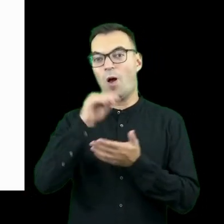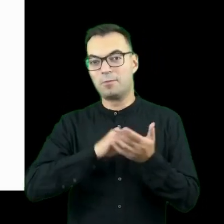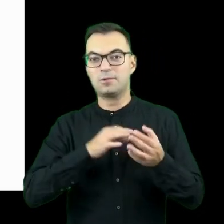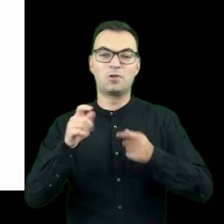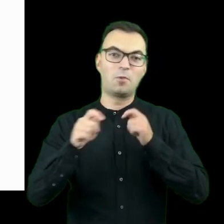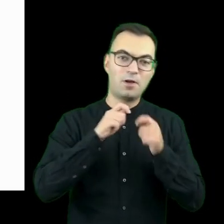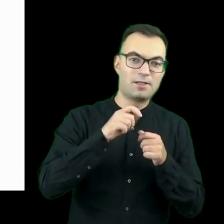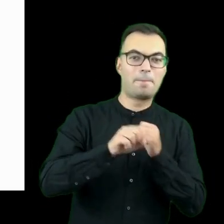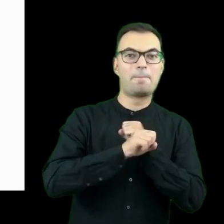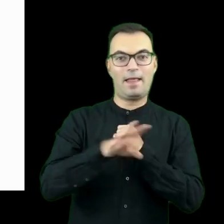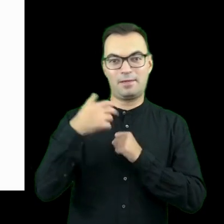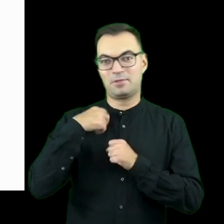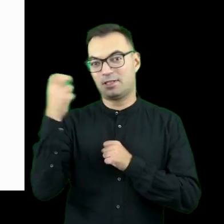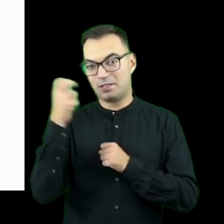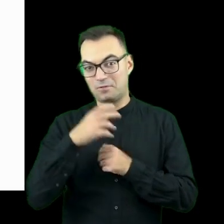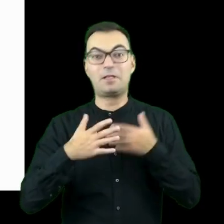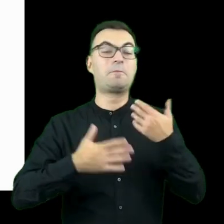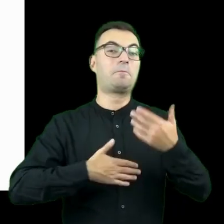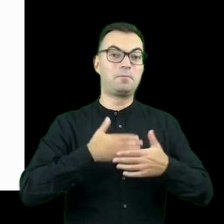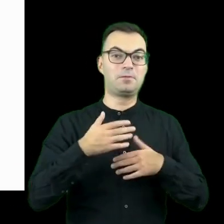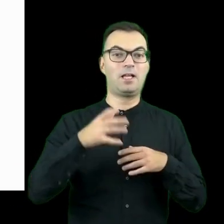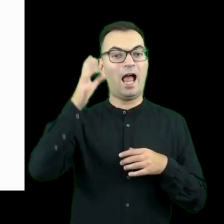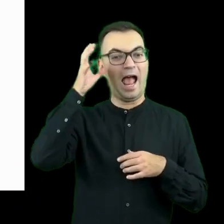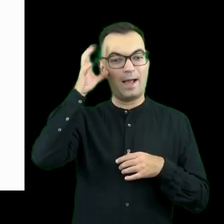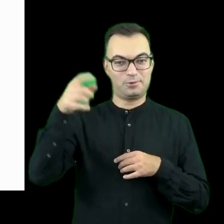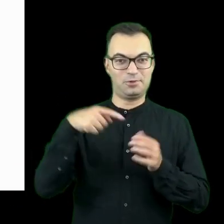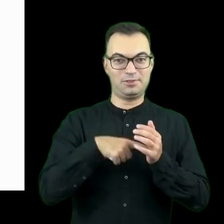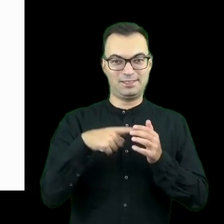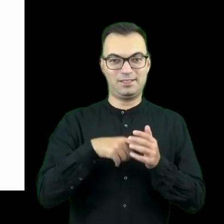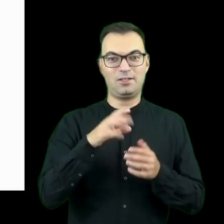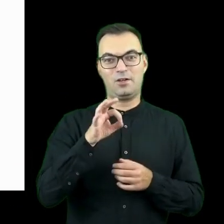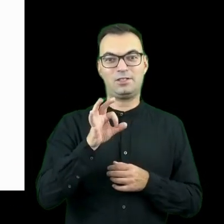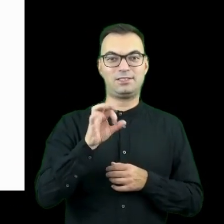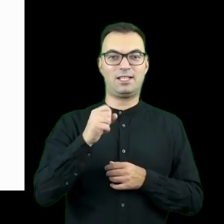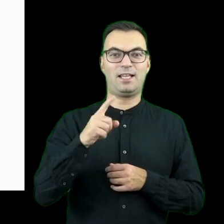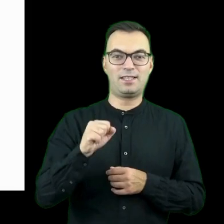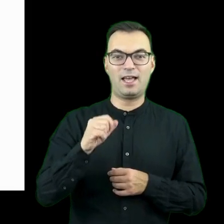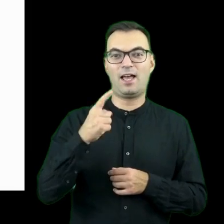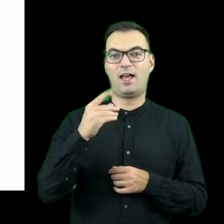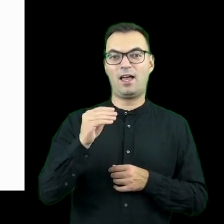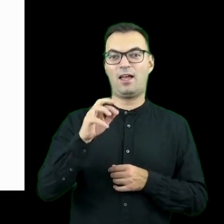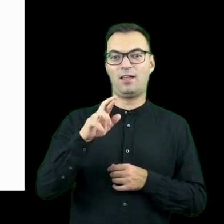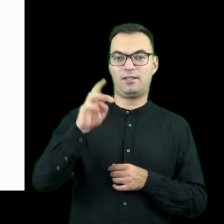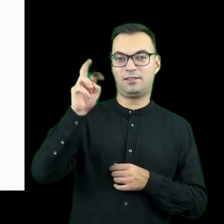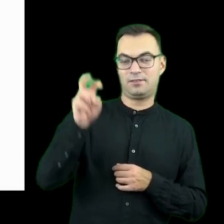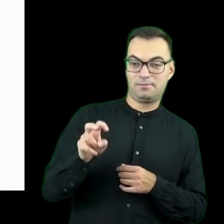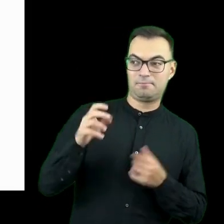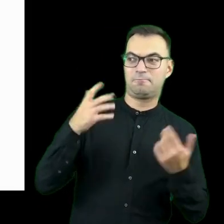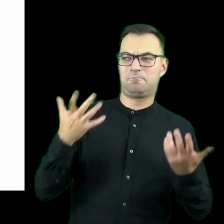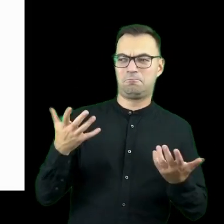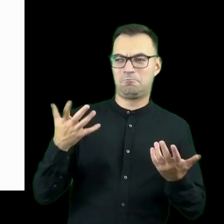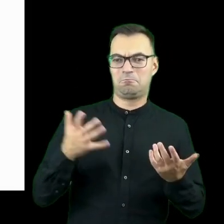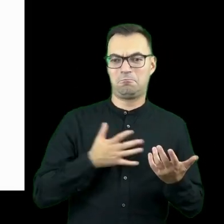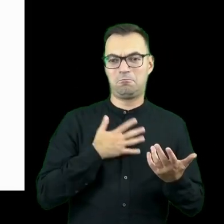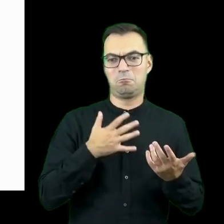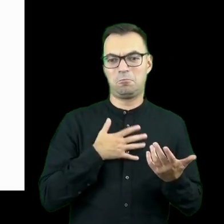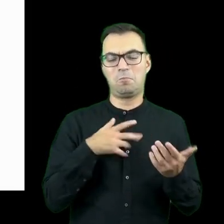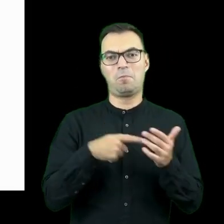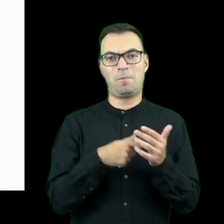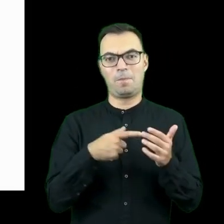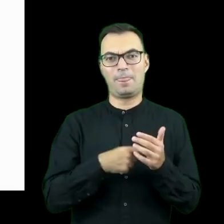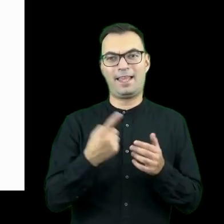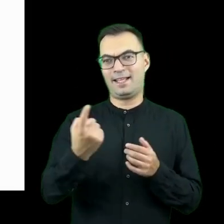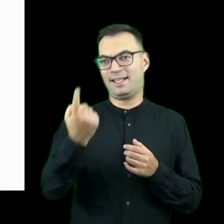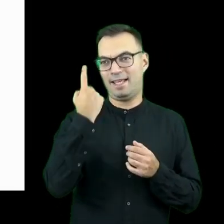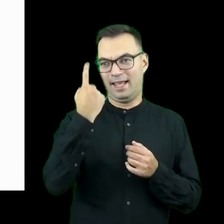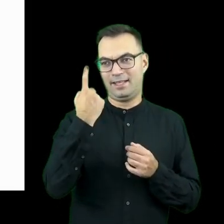zainteresowania mediów i tak dalej. i twórcy tej osady Erw uznali, że z tego